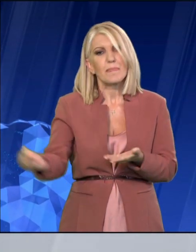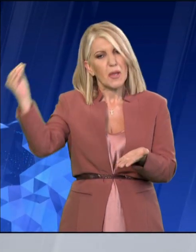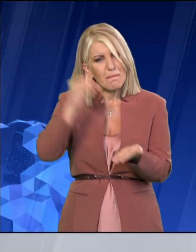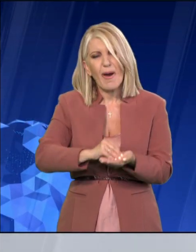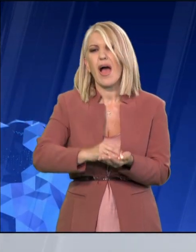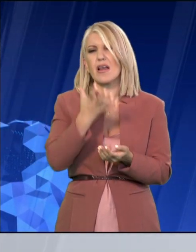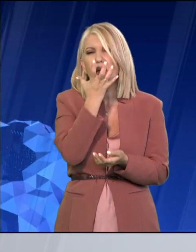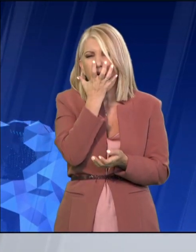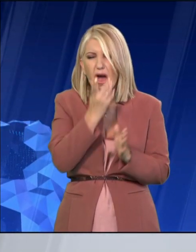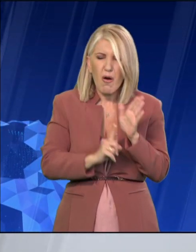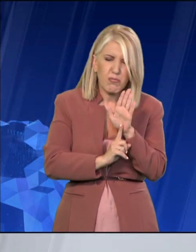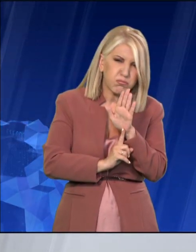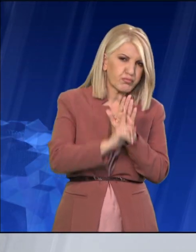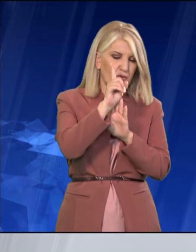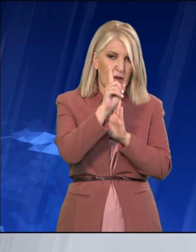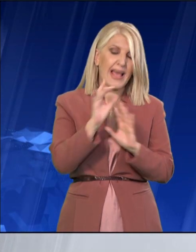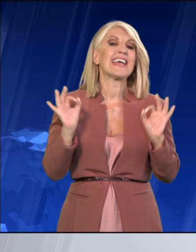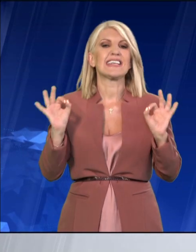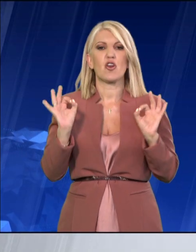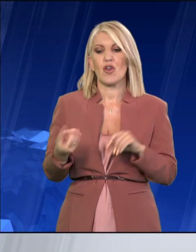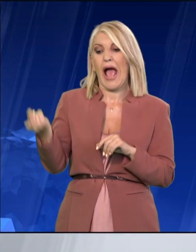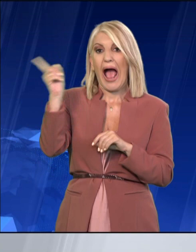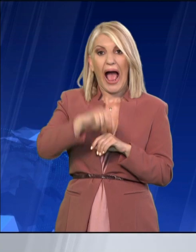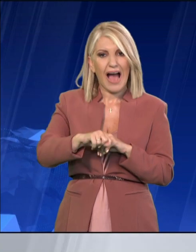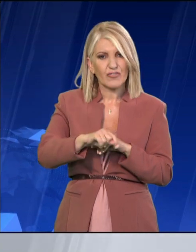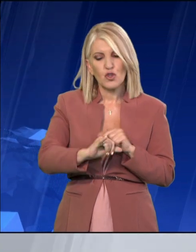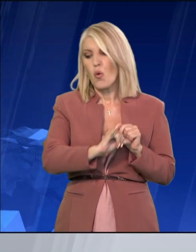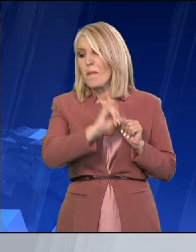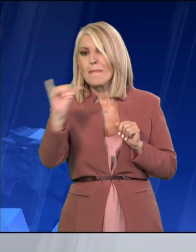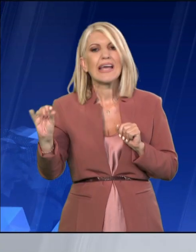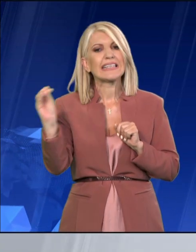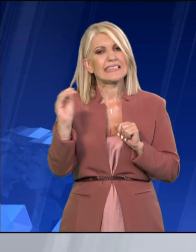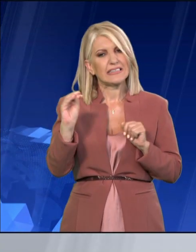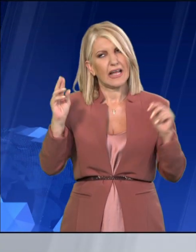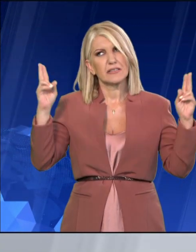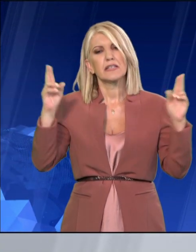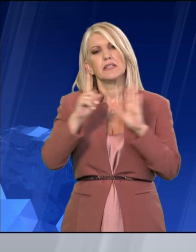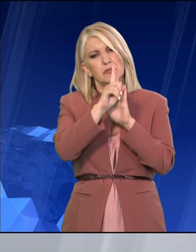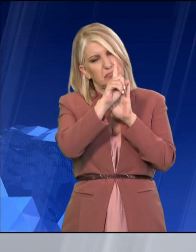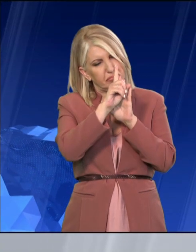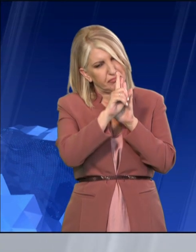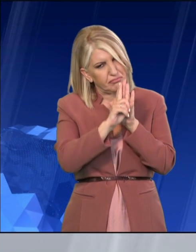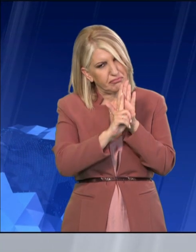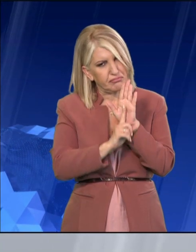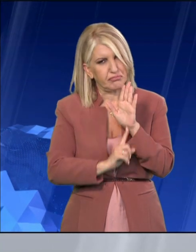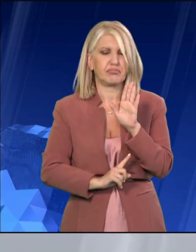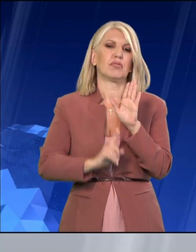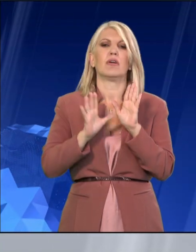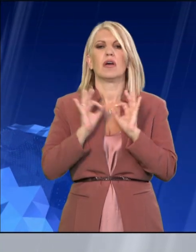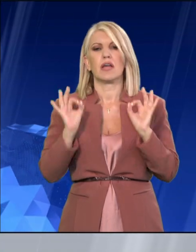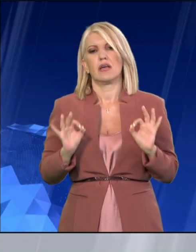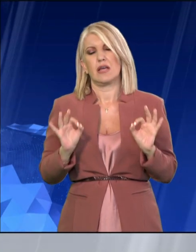νεότερα δεδομένα από αύριος και την Τετάρτη θα περιοριστούν σε γεωγραφική έκταση οι περιοχές που θα επηρεάζονται από τις υψηλές